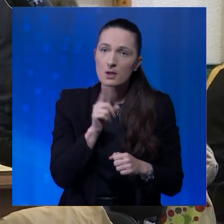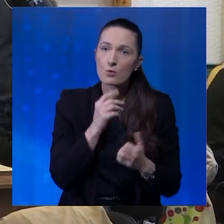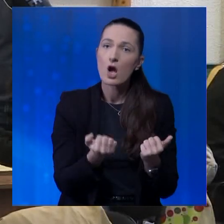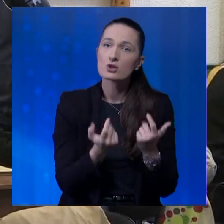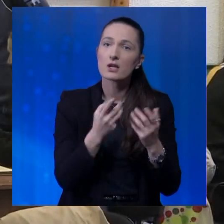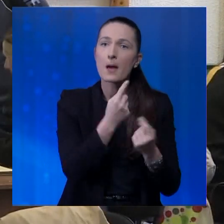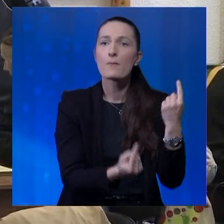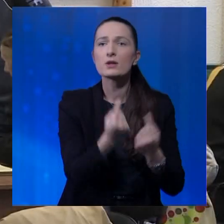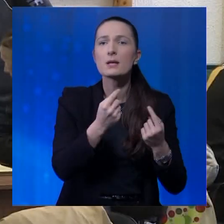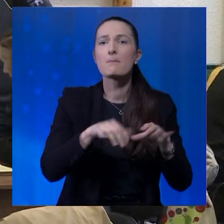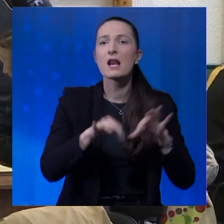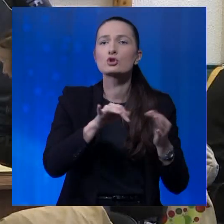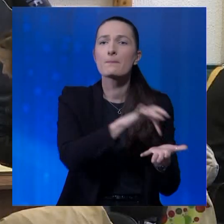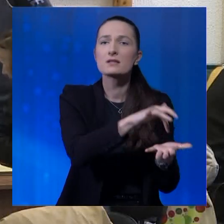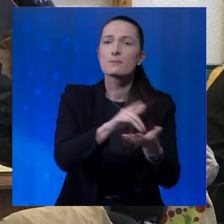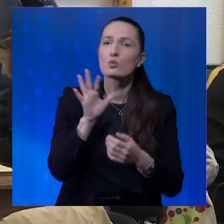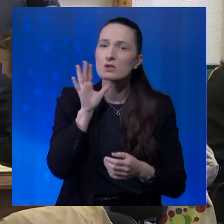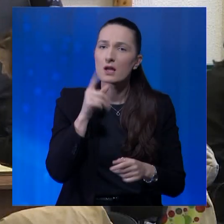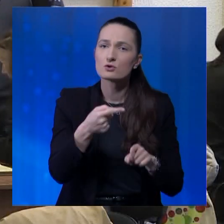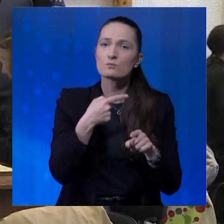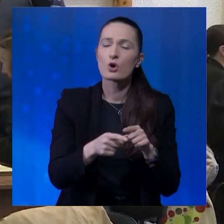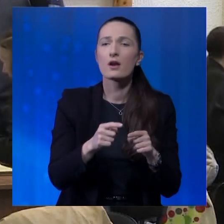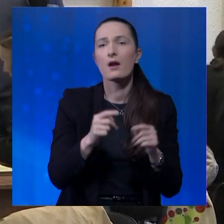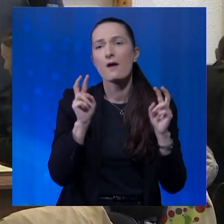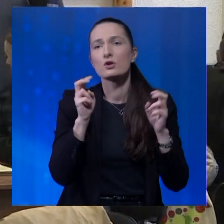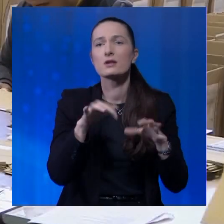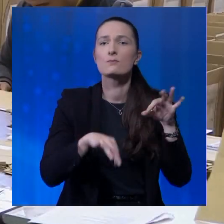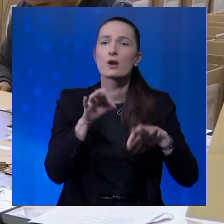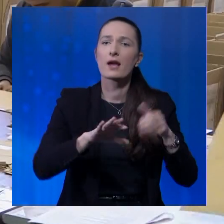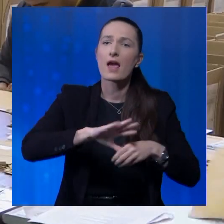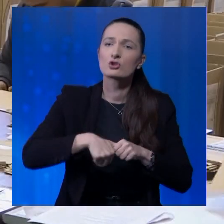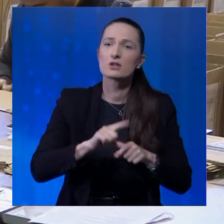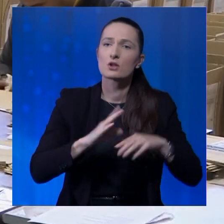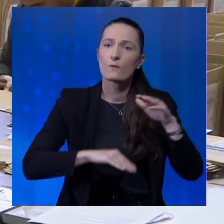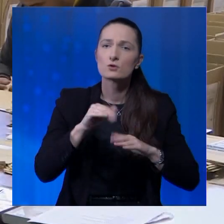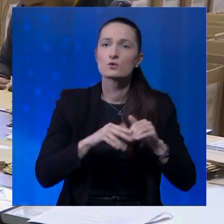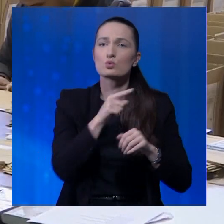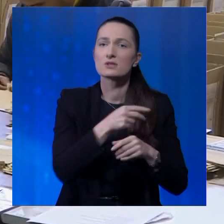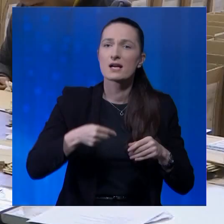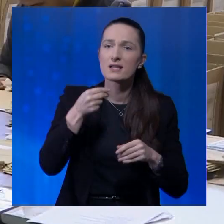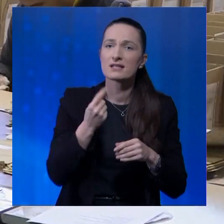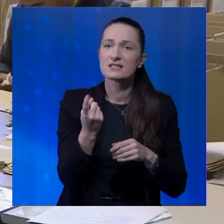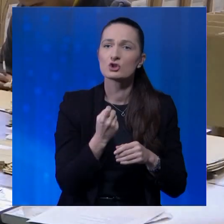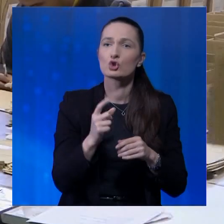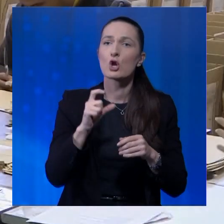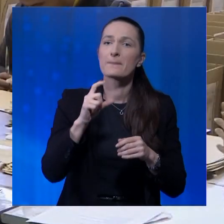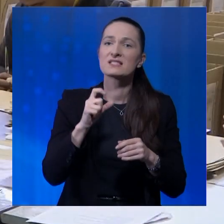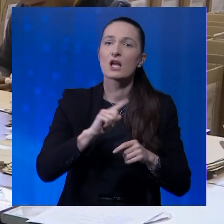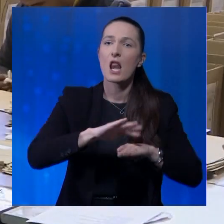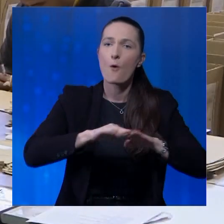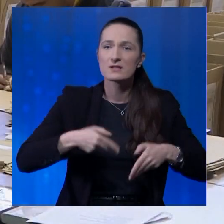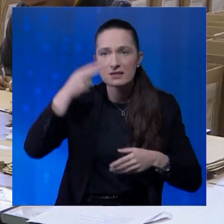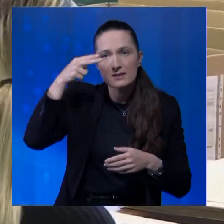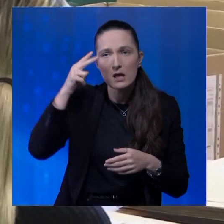Zenici brojalo se i na pojedinim biračkim mjestima u Sarajevu, a zbog navodne izborne krađe nezadovoljstvo su iskazali iz Čapljinske